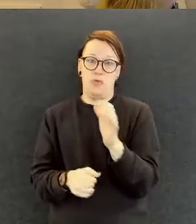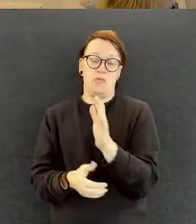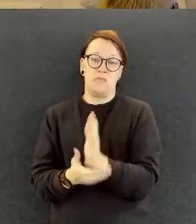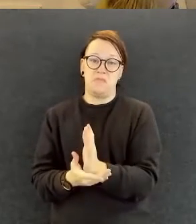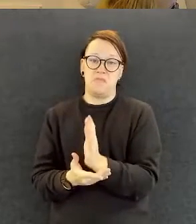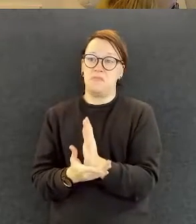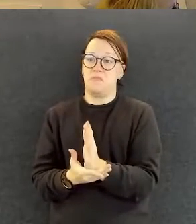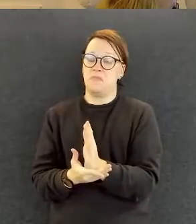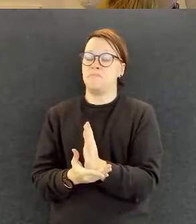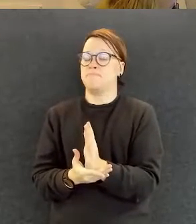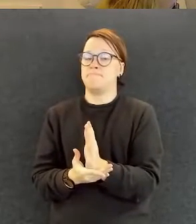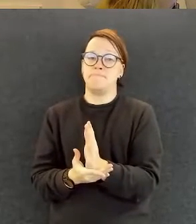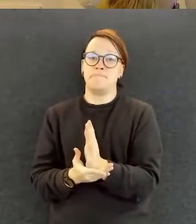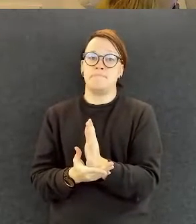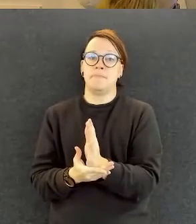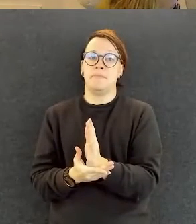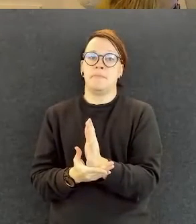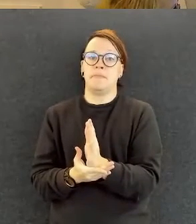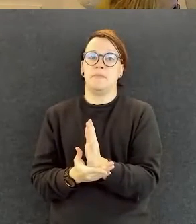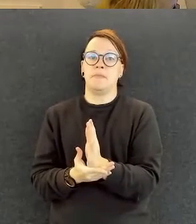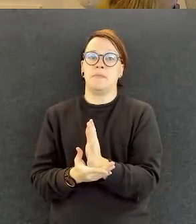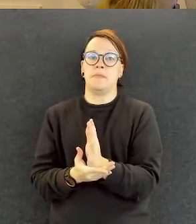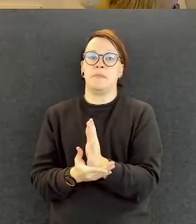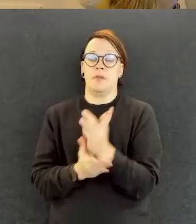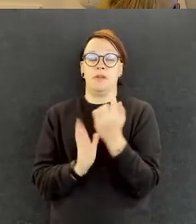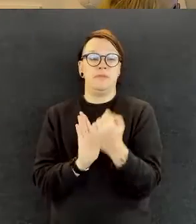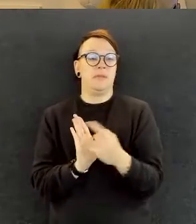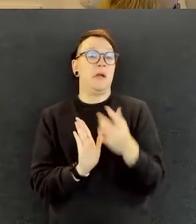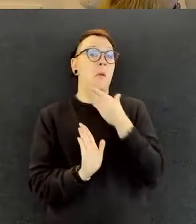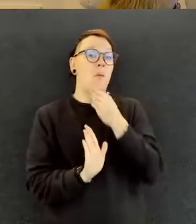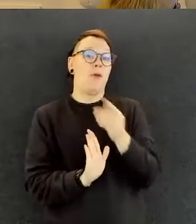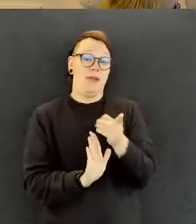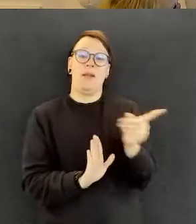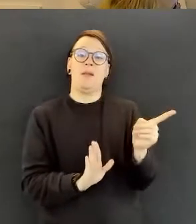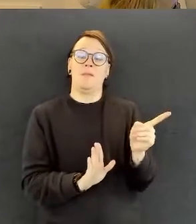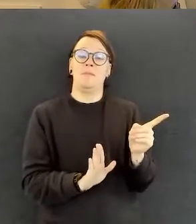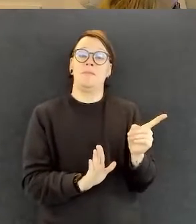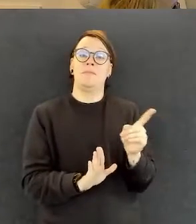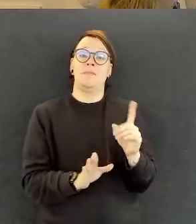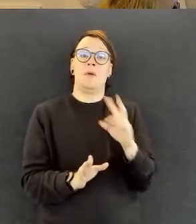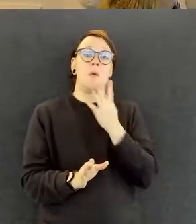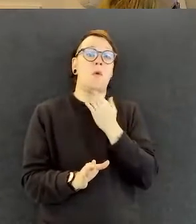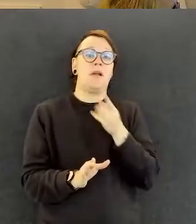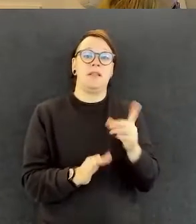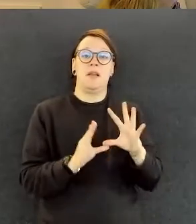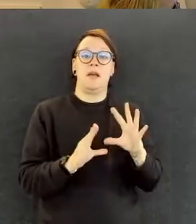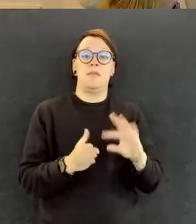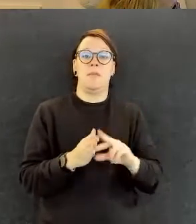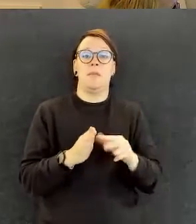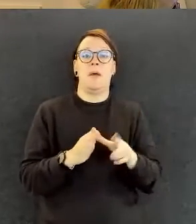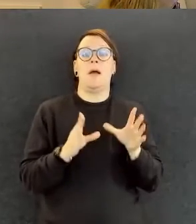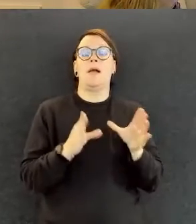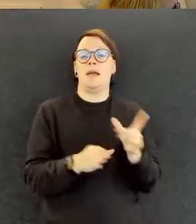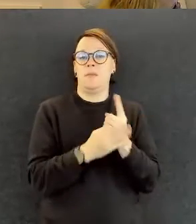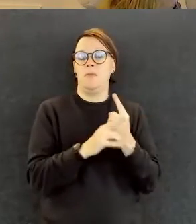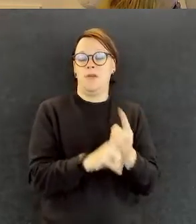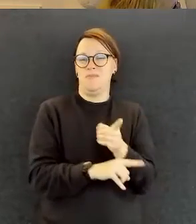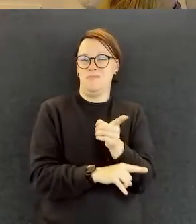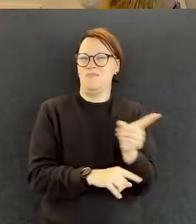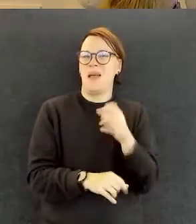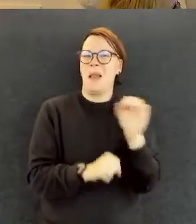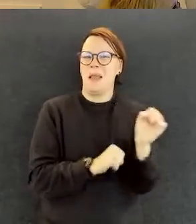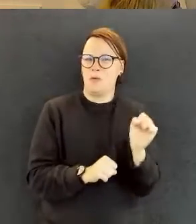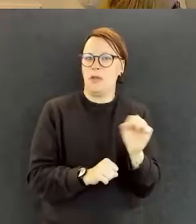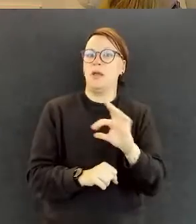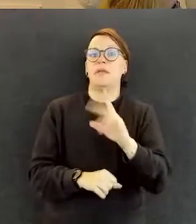on muun muassa tässä hankkeessa näillä nuorella. Sitten niillä on jotakin tämmöistä neurologista haastetta tai